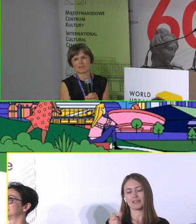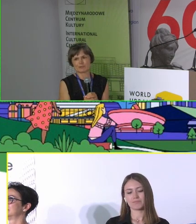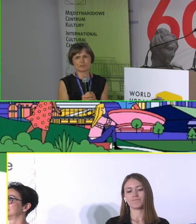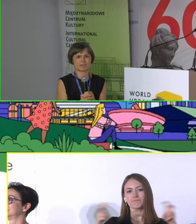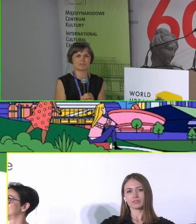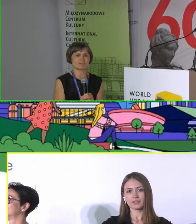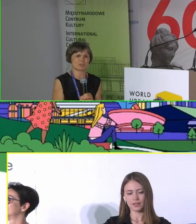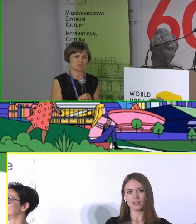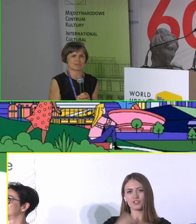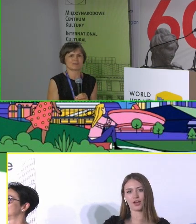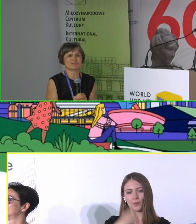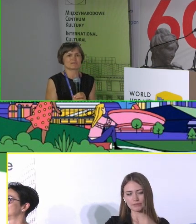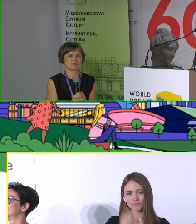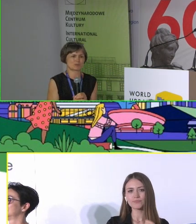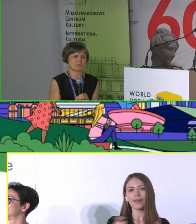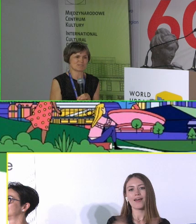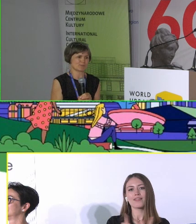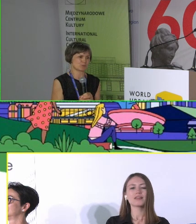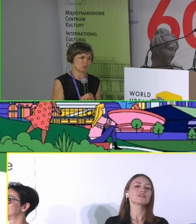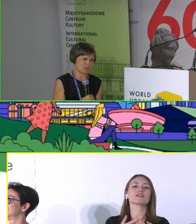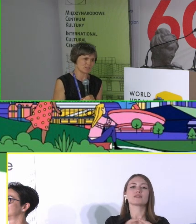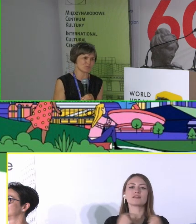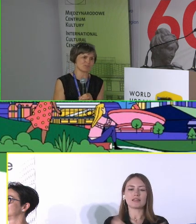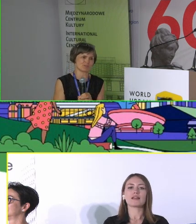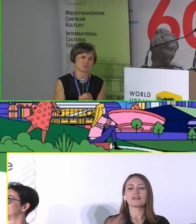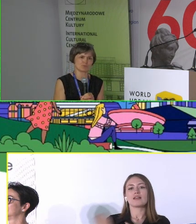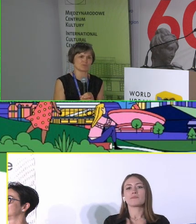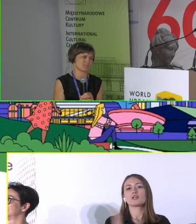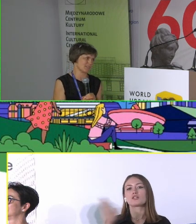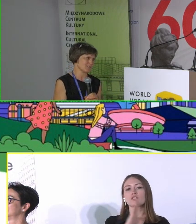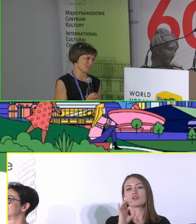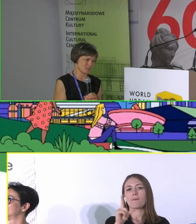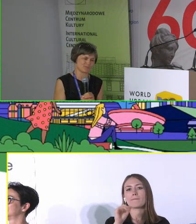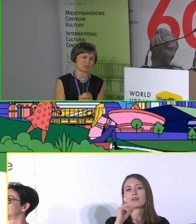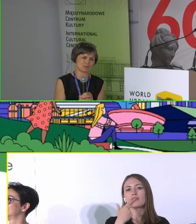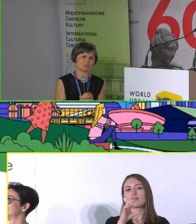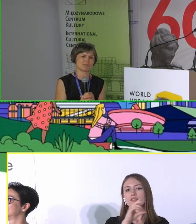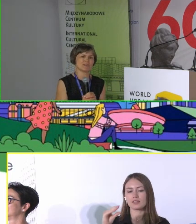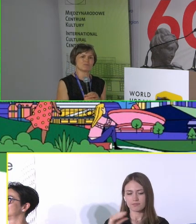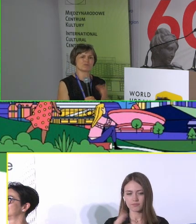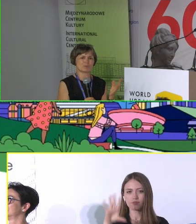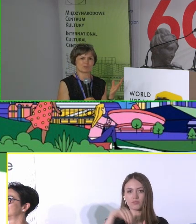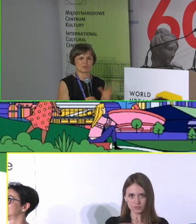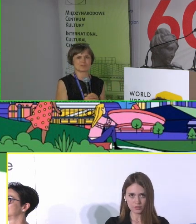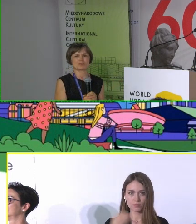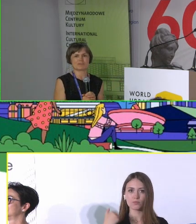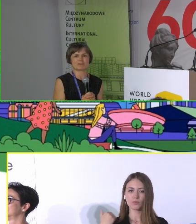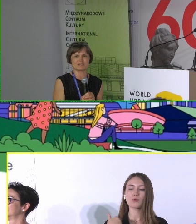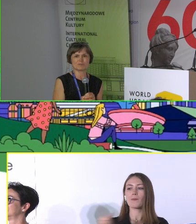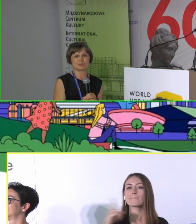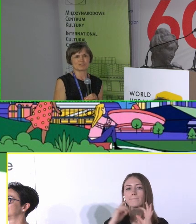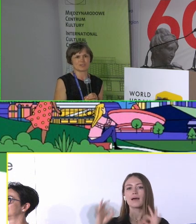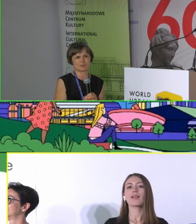chętnie też zaproszę państwa do Szopienic, ponieważ cud ocalenia walcowni, o której mówił pan profesor Gerber, to